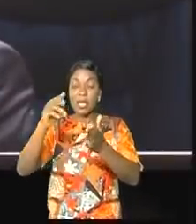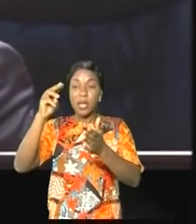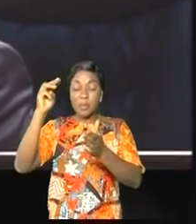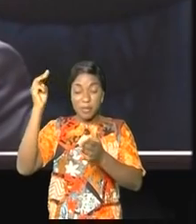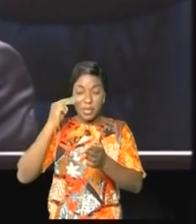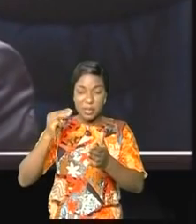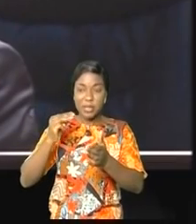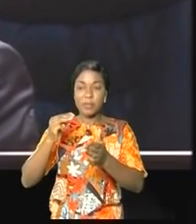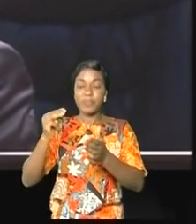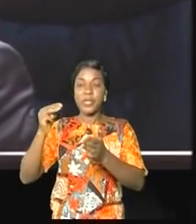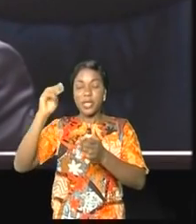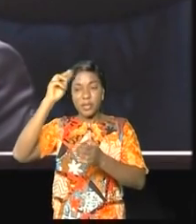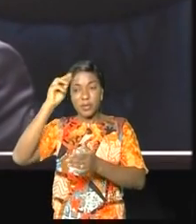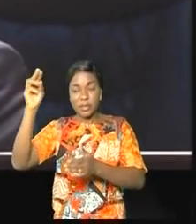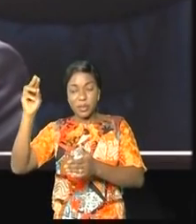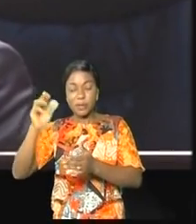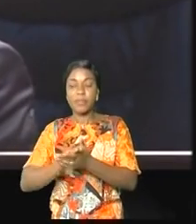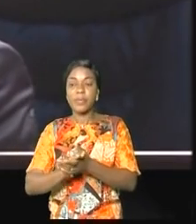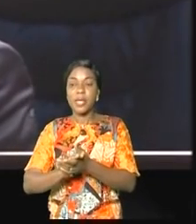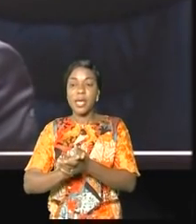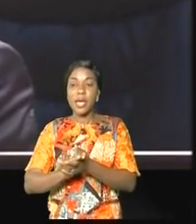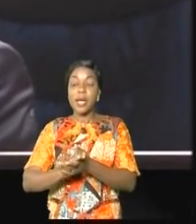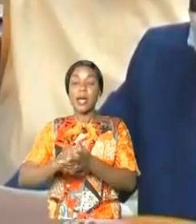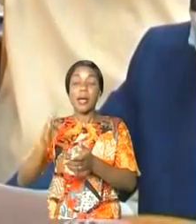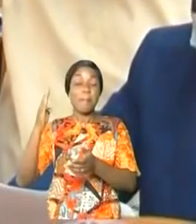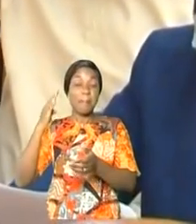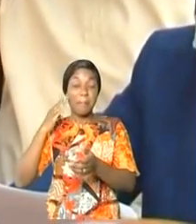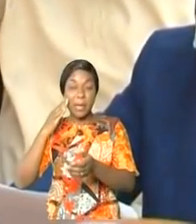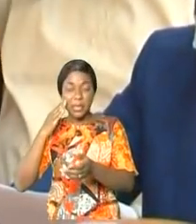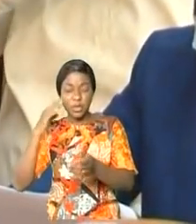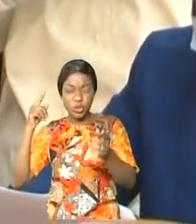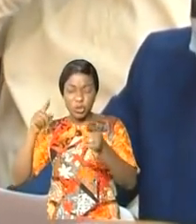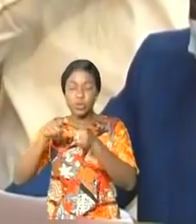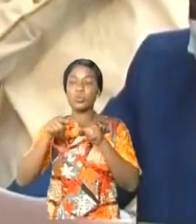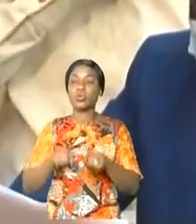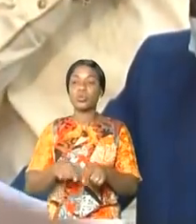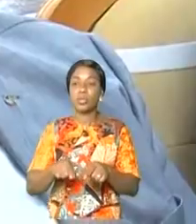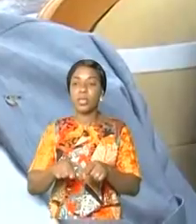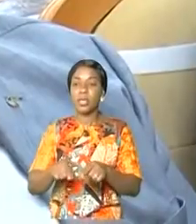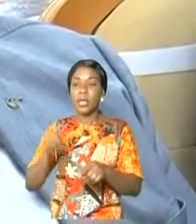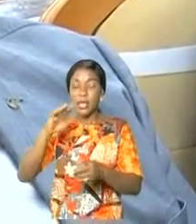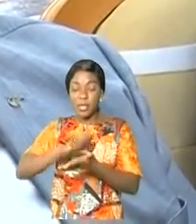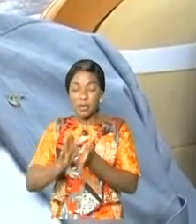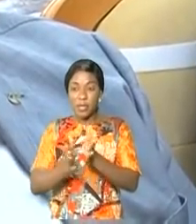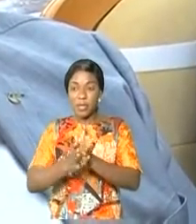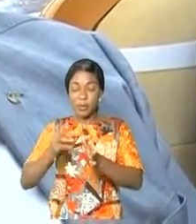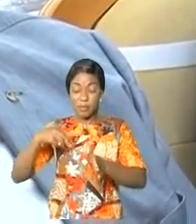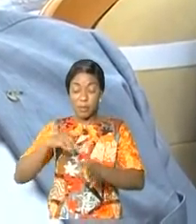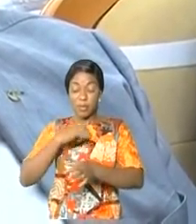De mars 2018 à ses jours, membre et fondateur, puis secrétaire-exectif national du regroupement